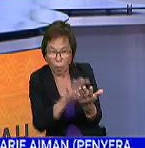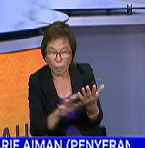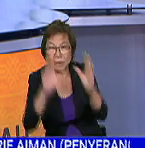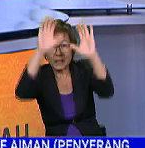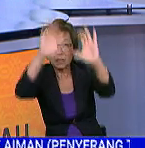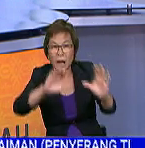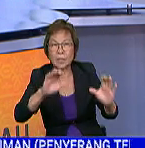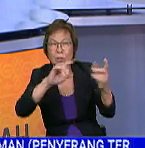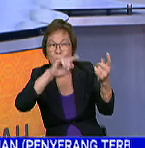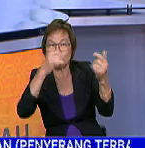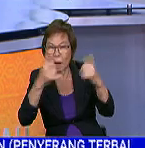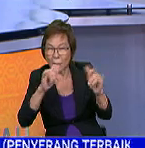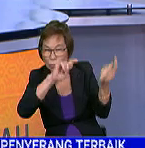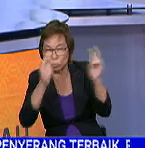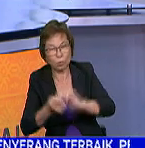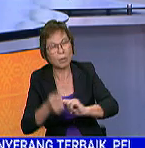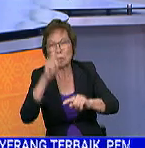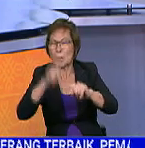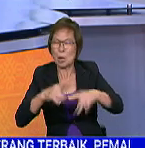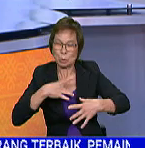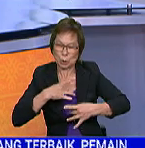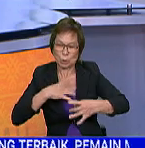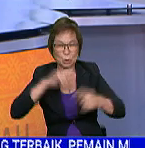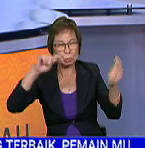permainan tidak boleh diubah sesuka hati.